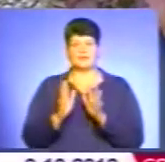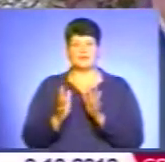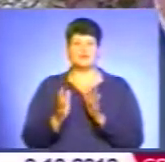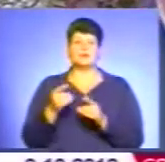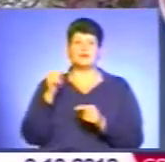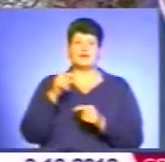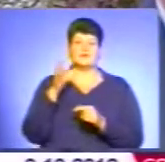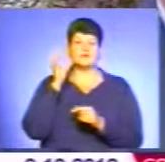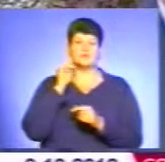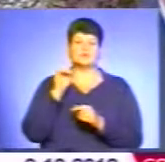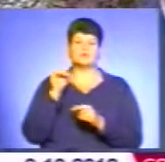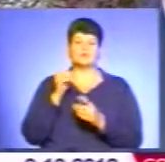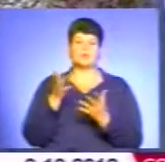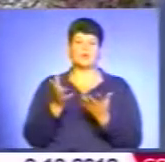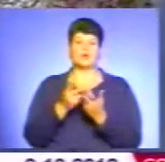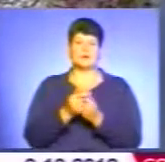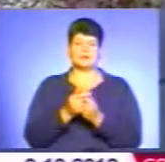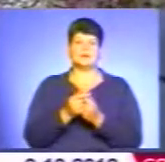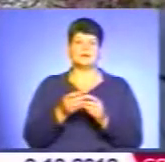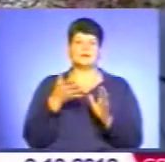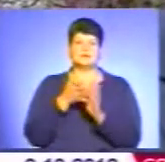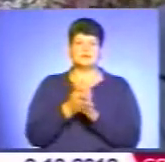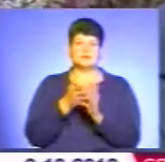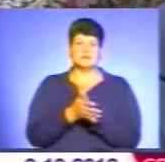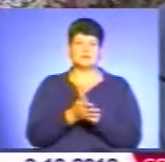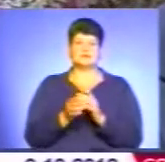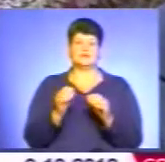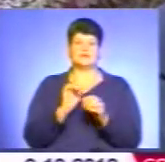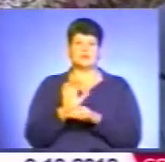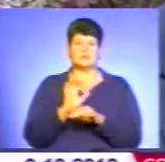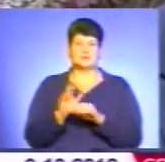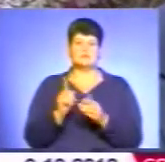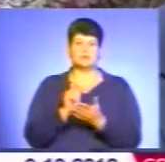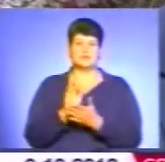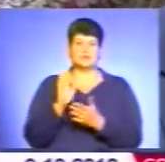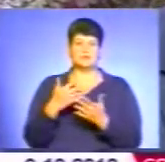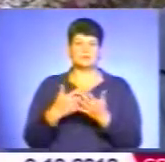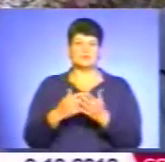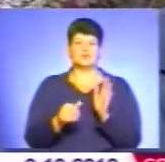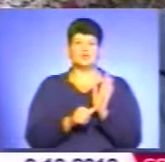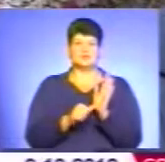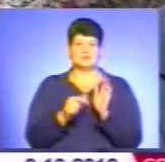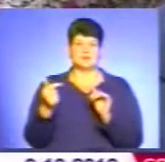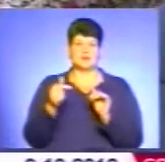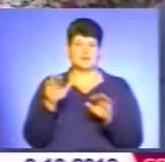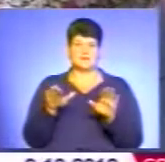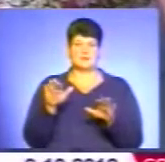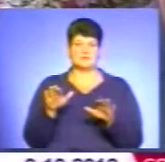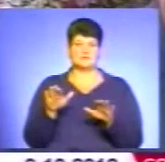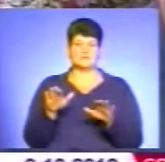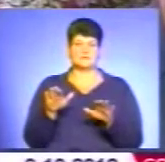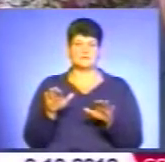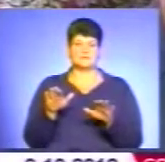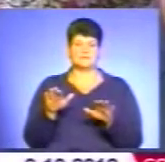рахую, якщо ми порахували собівартість вирощування і виробниця цукру, десь повинна бути ціна не менше 6 гривень, десь на рівні 6 гривень.